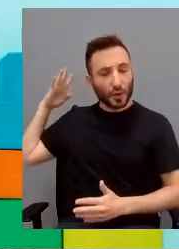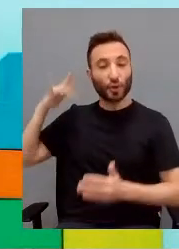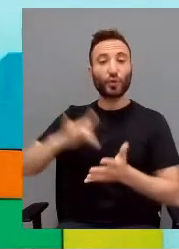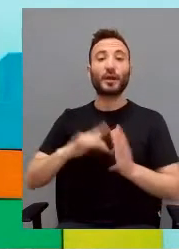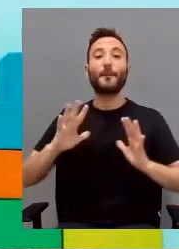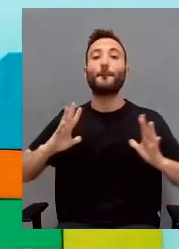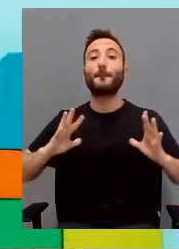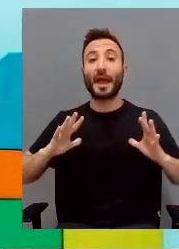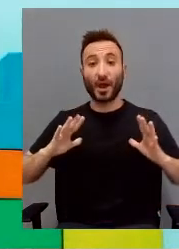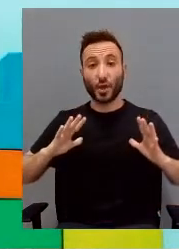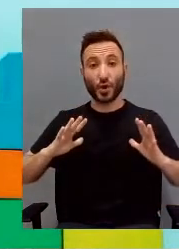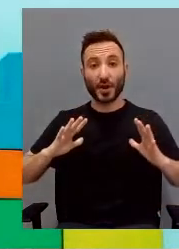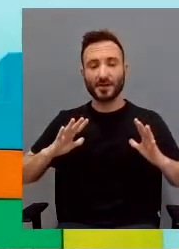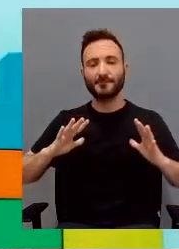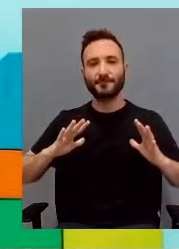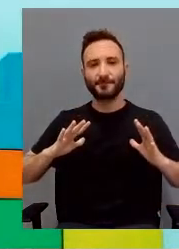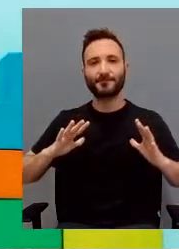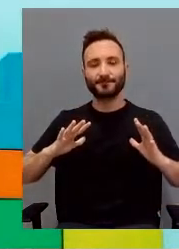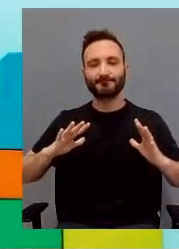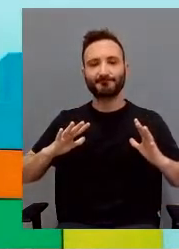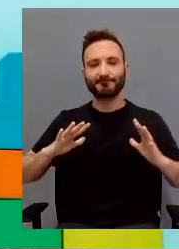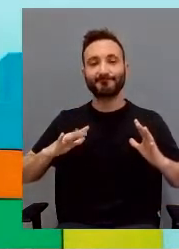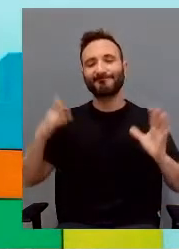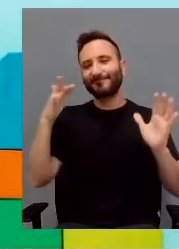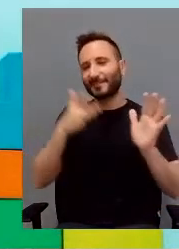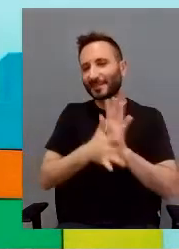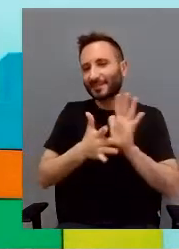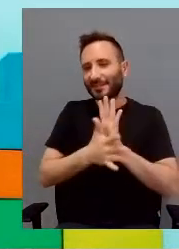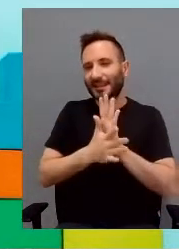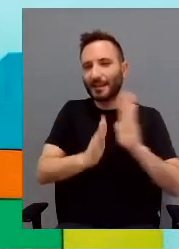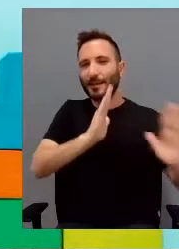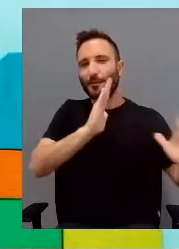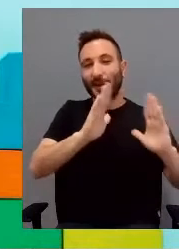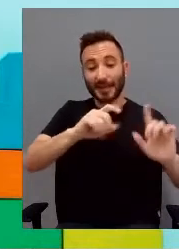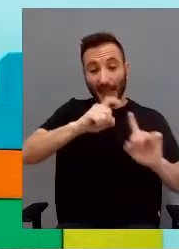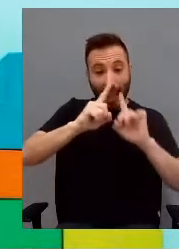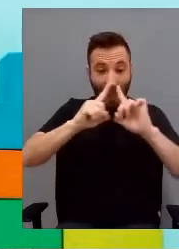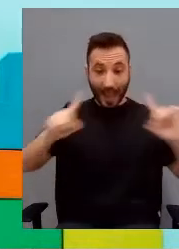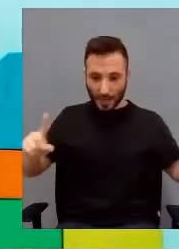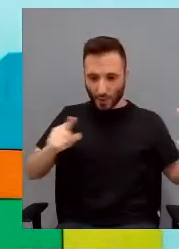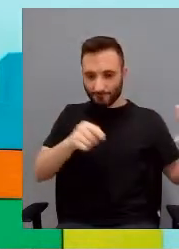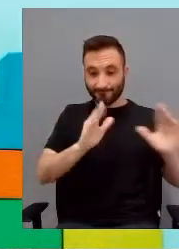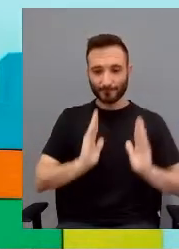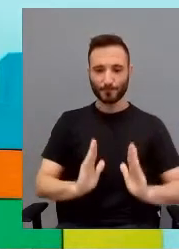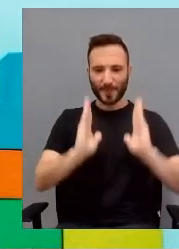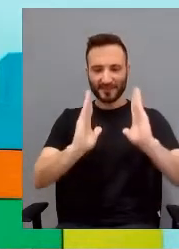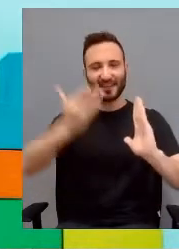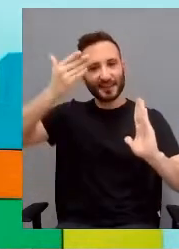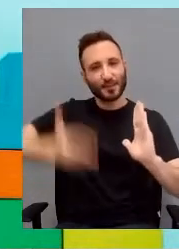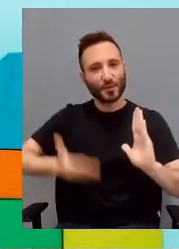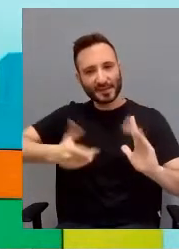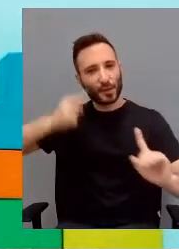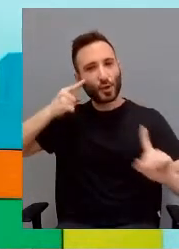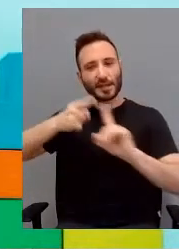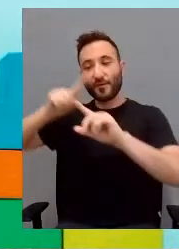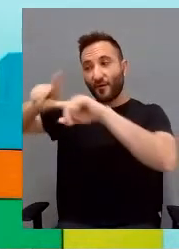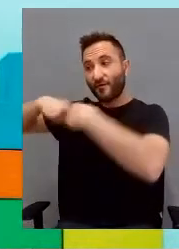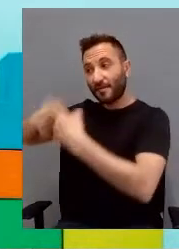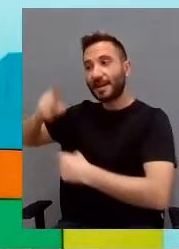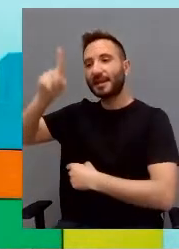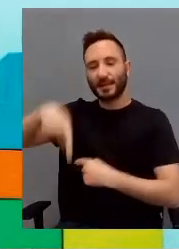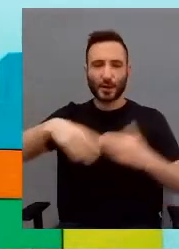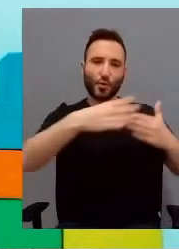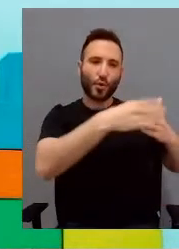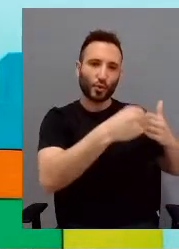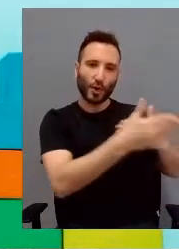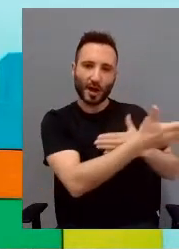sono una parte del ciclo anual molto importante per le famiglie e per gli usuari è un momento